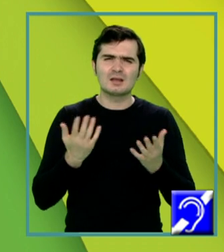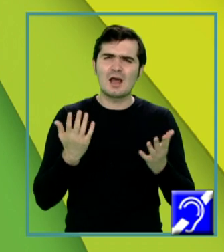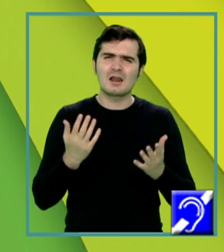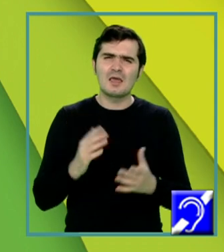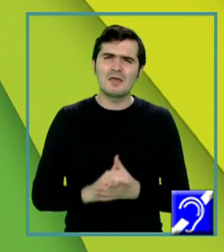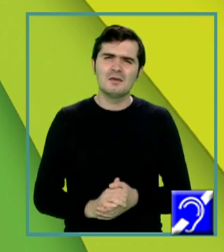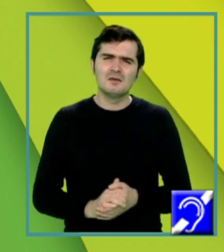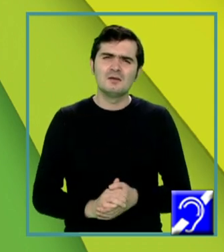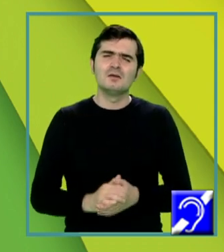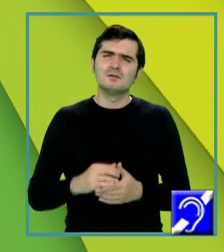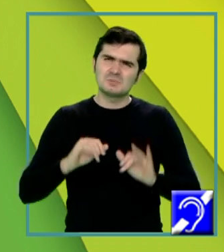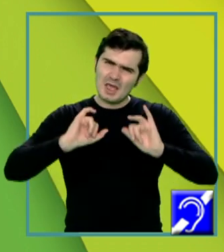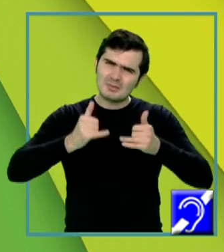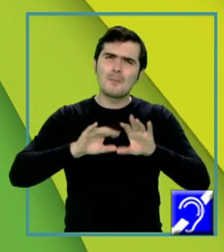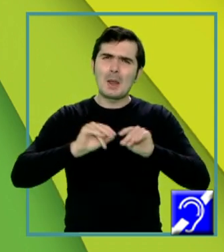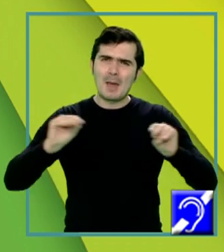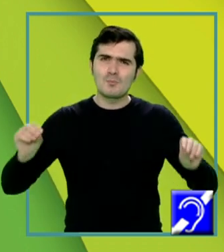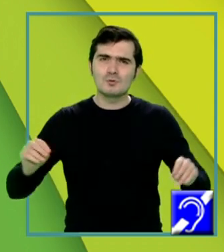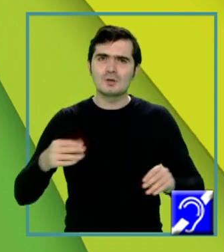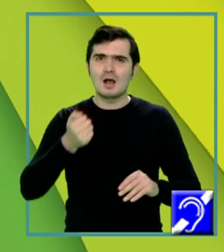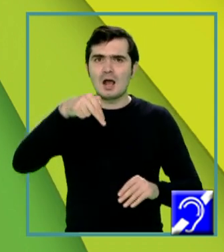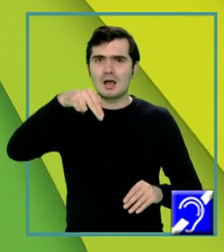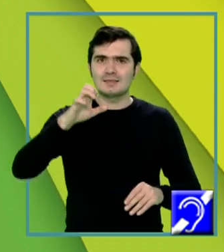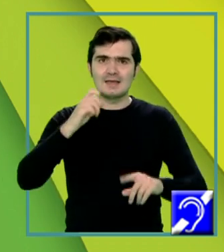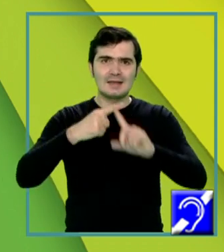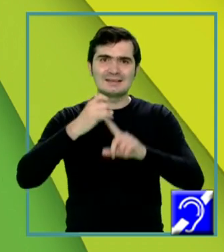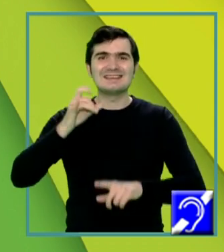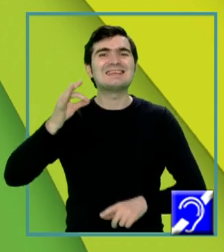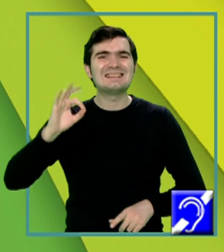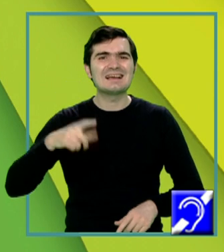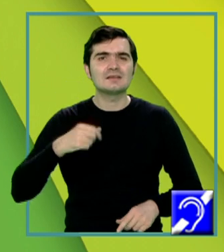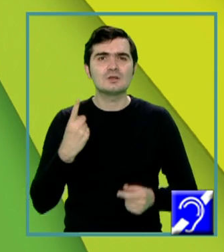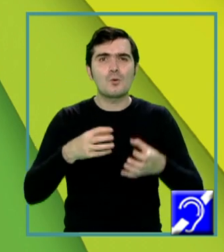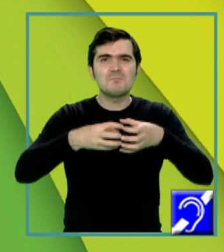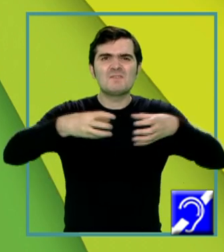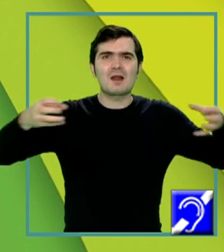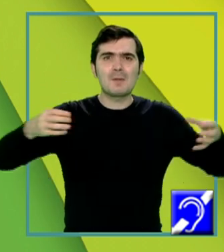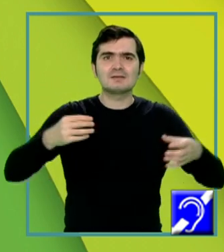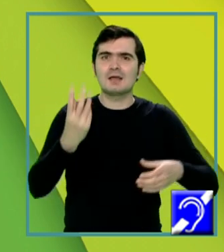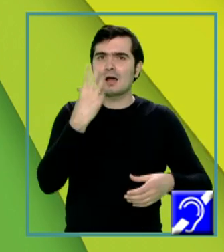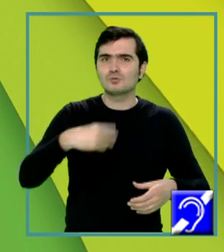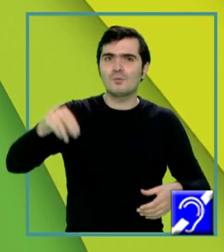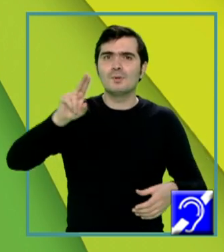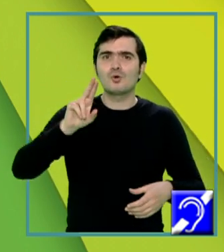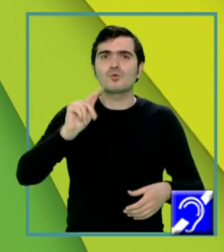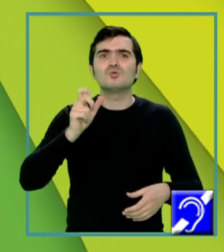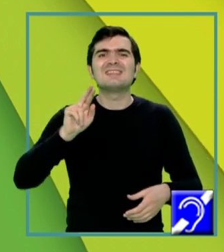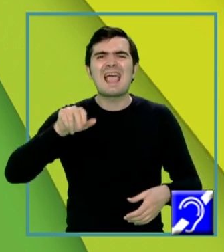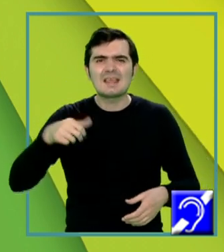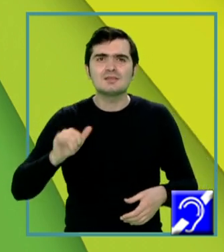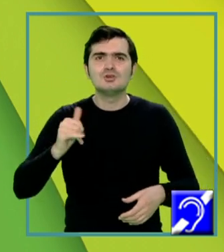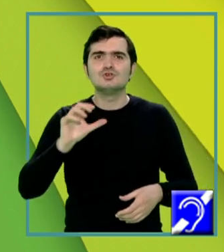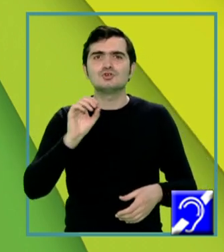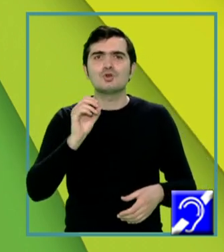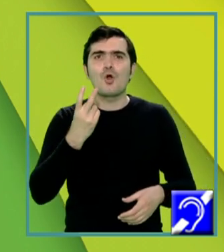foarte frecvente. Anexita, care este o inflamație a trompelor uterine și a ovarelor, are